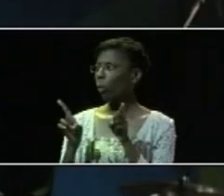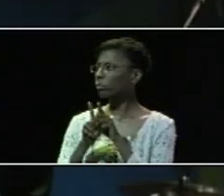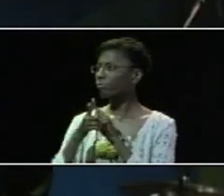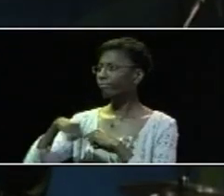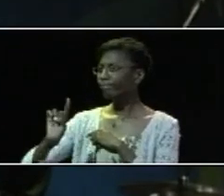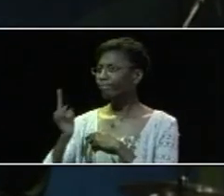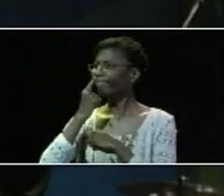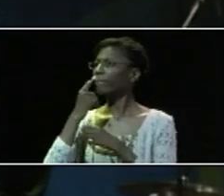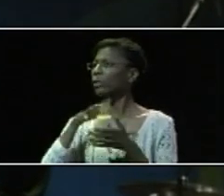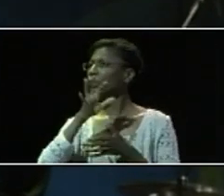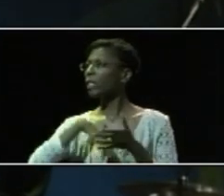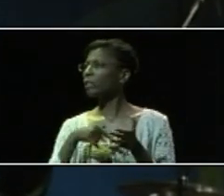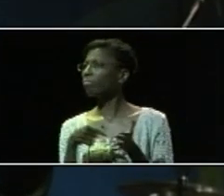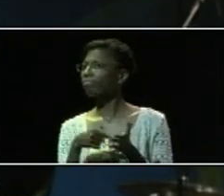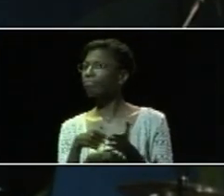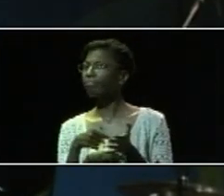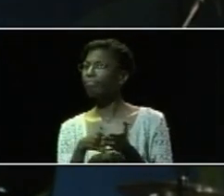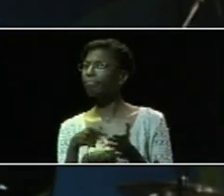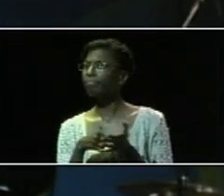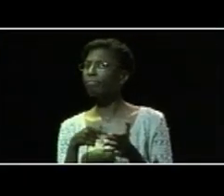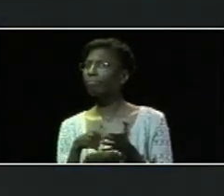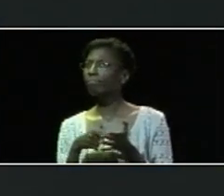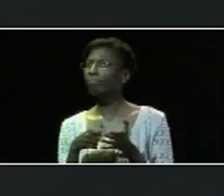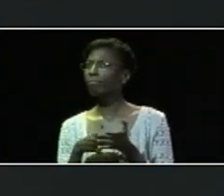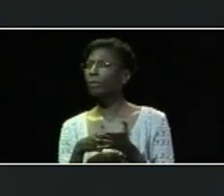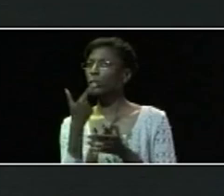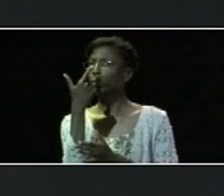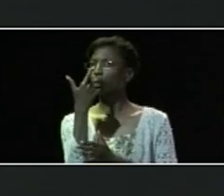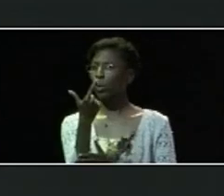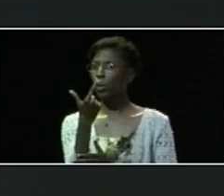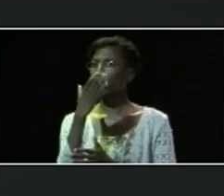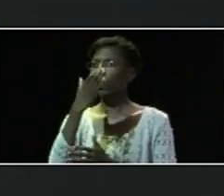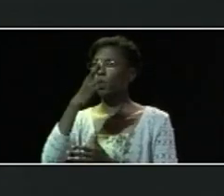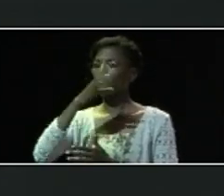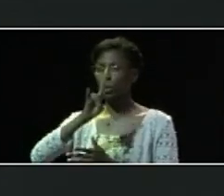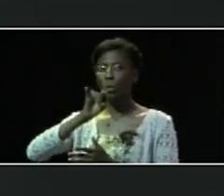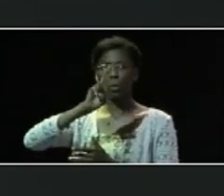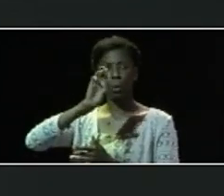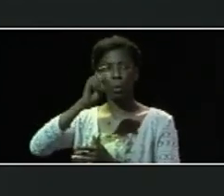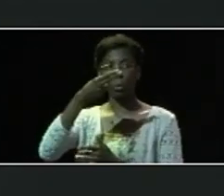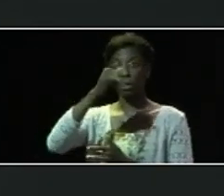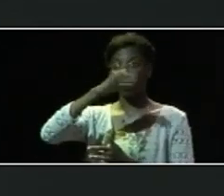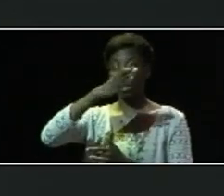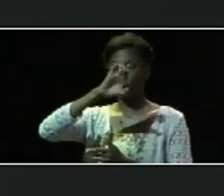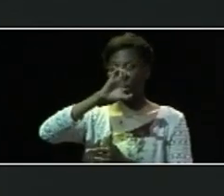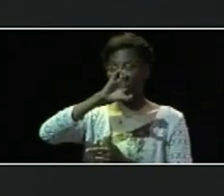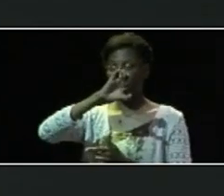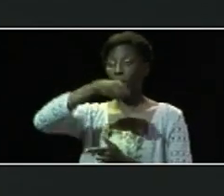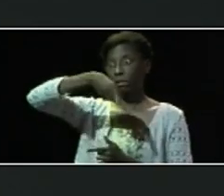verset. Deux chroniques, chapitre 7. C